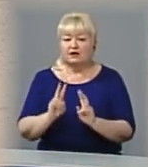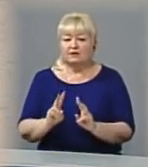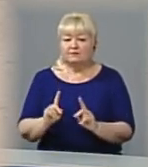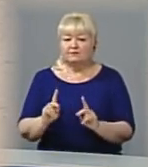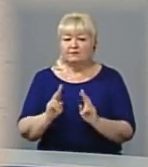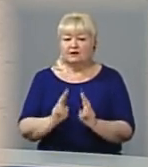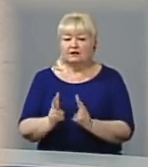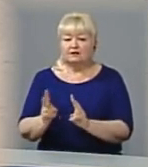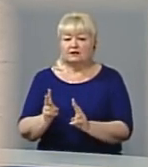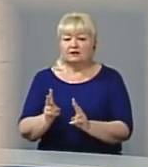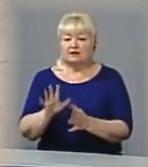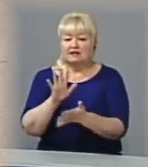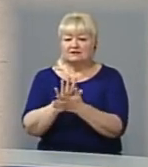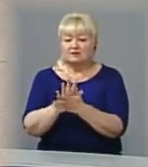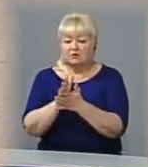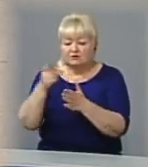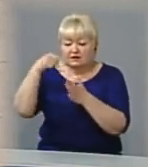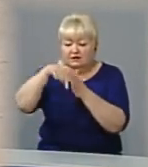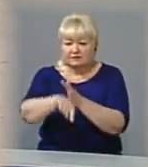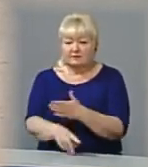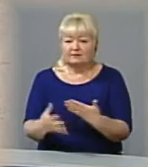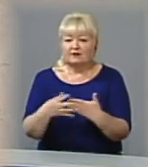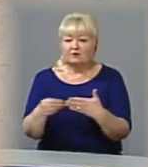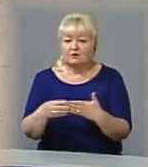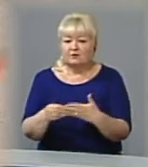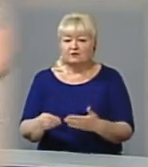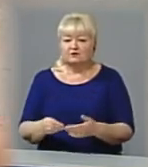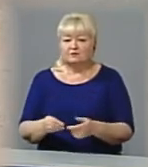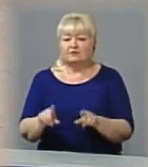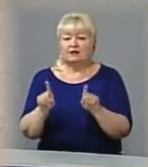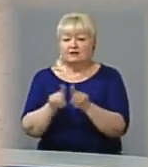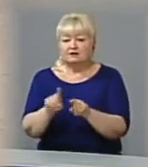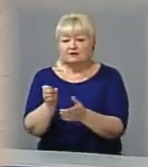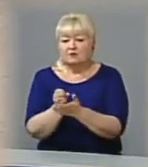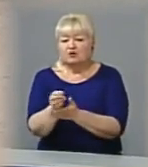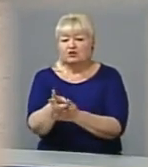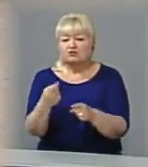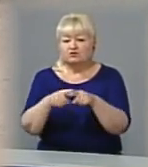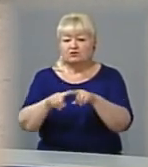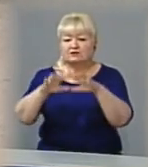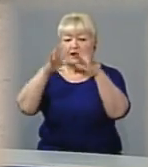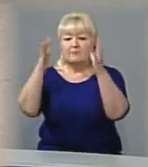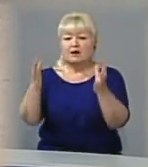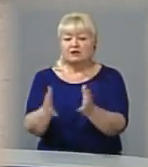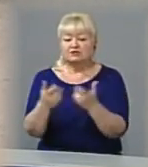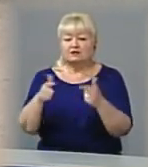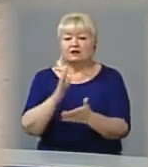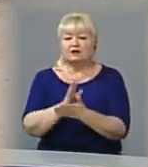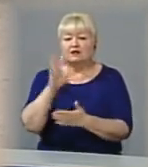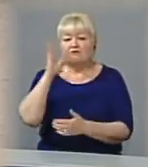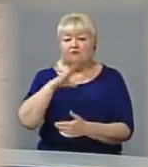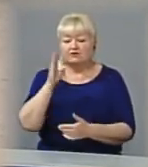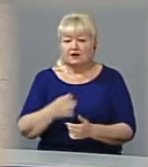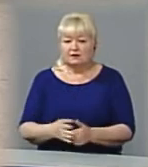тобто забруднення йде в грунт, є підземні води, які так само течуть до тої башні, тобто вода, може, не тільки в